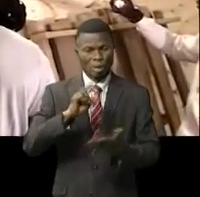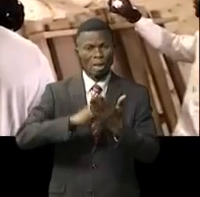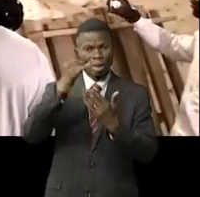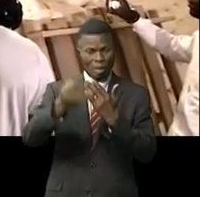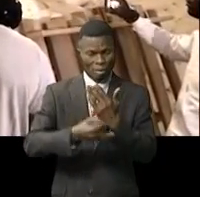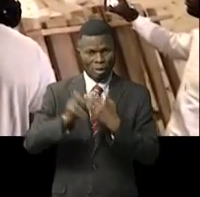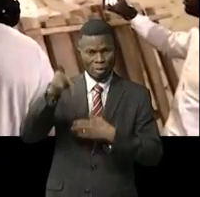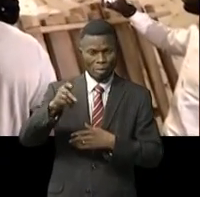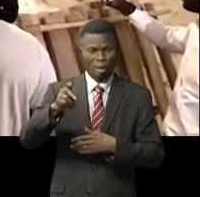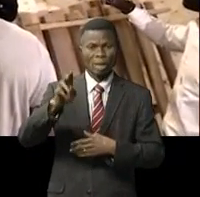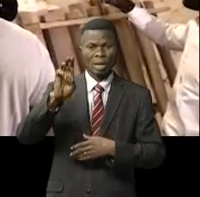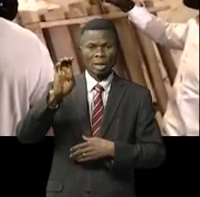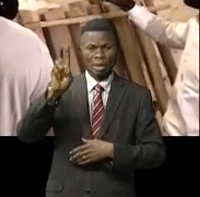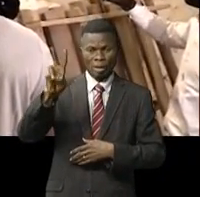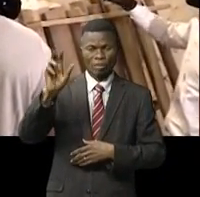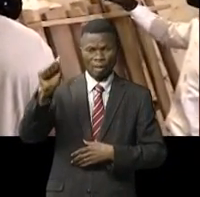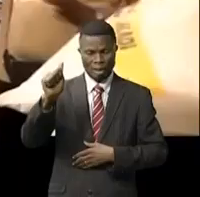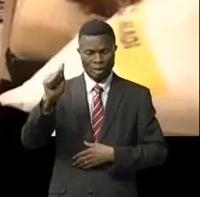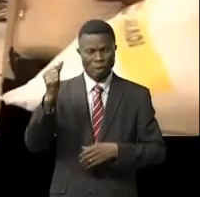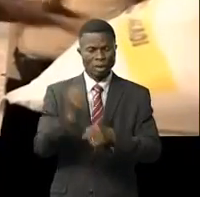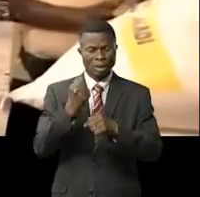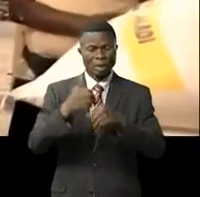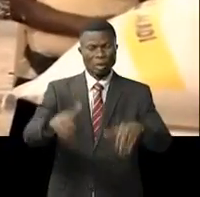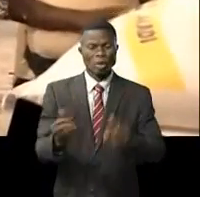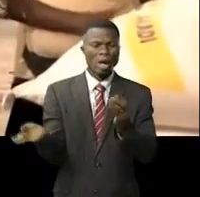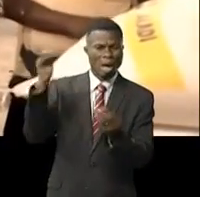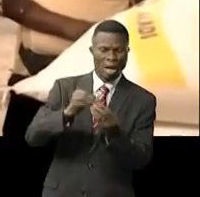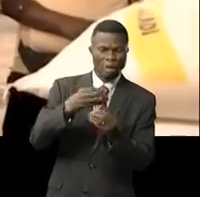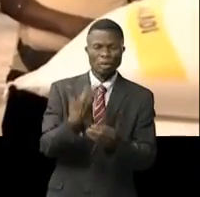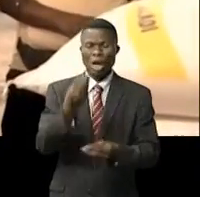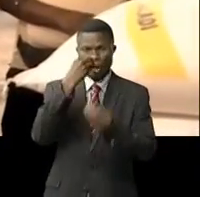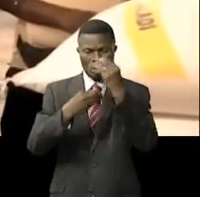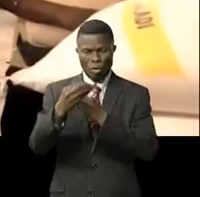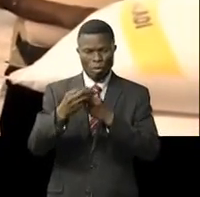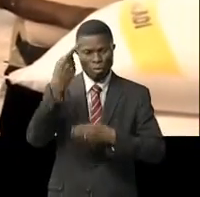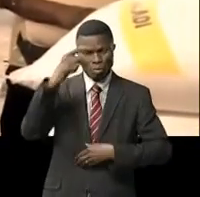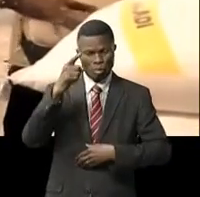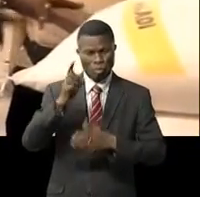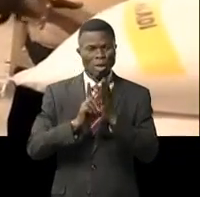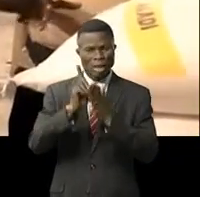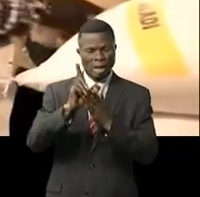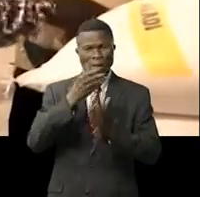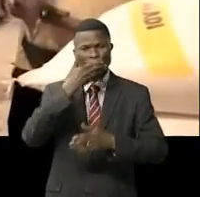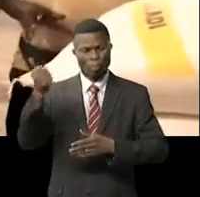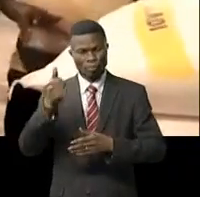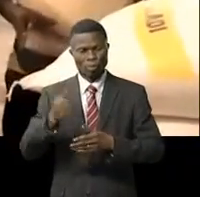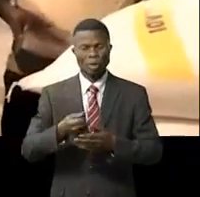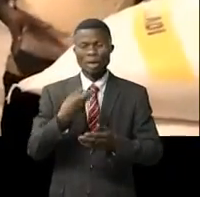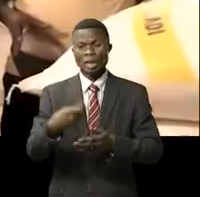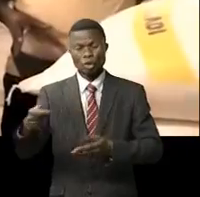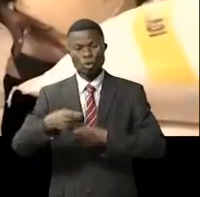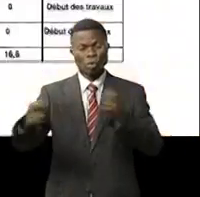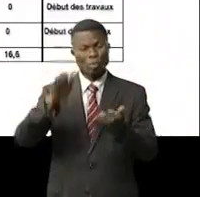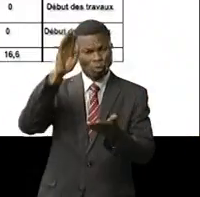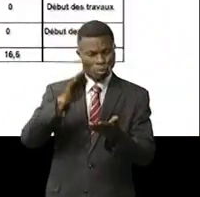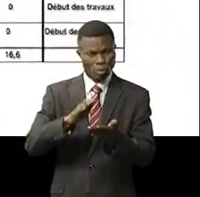PVA qui a pour objectif d'augmenter par la mécanisation agricole la production vivrière en vue d'impacter positivement sur le prix des produits des bases sur